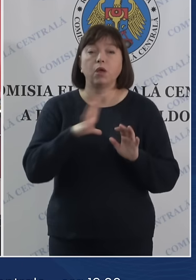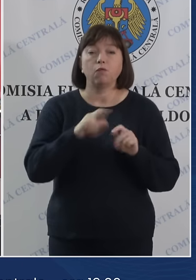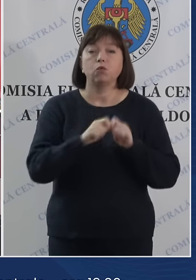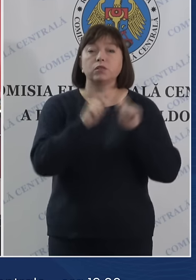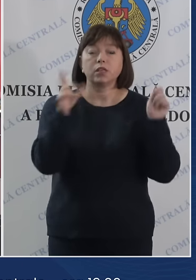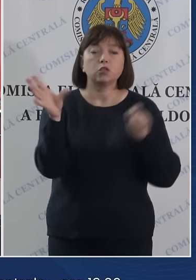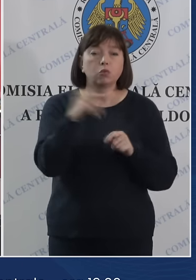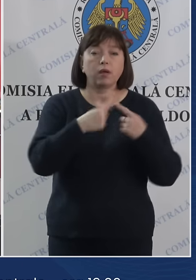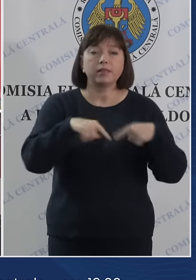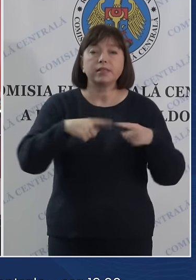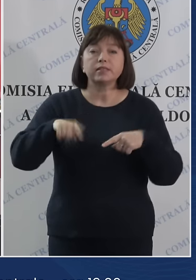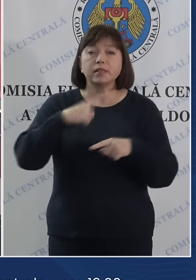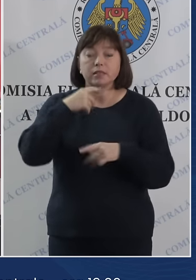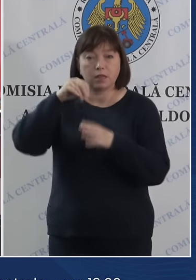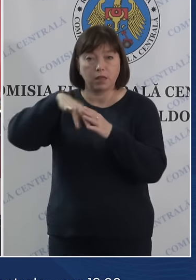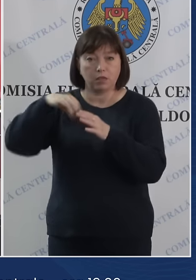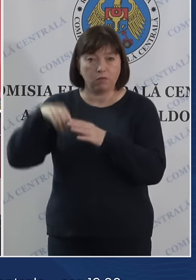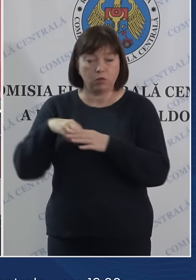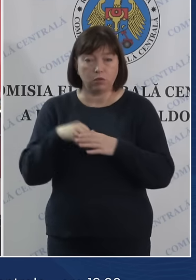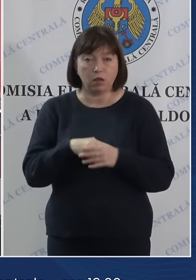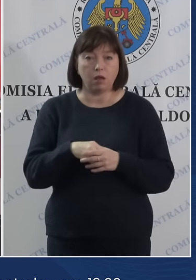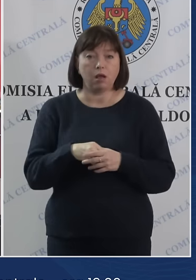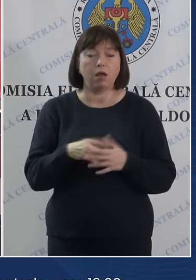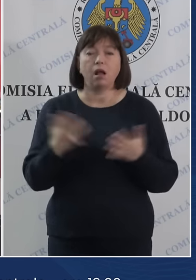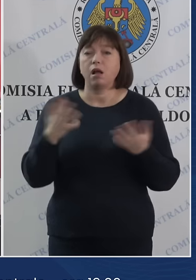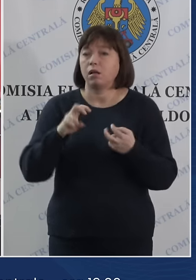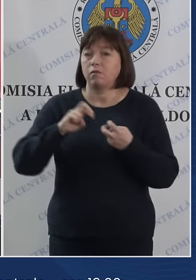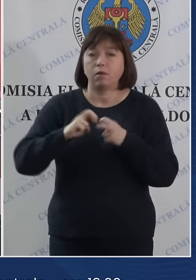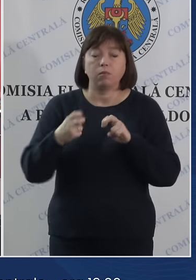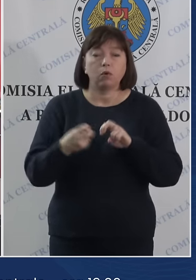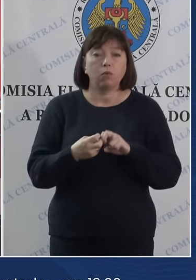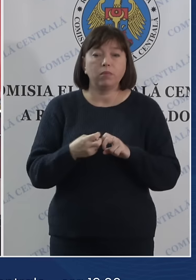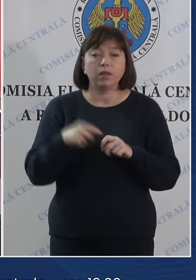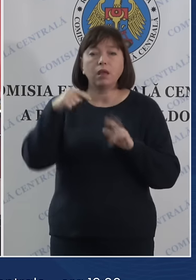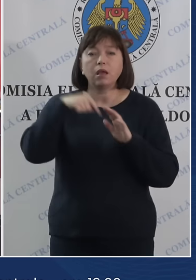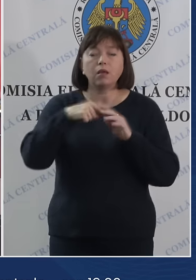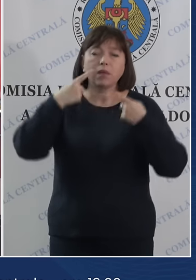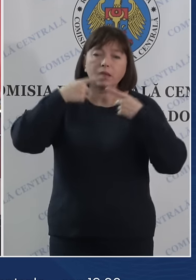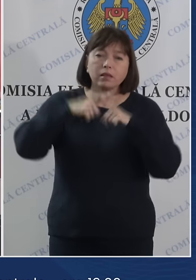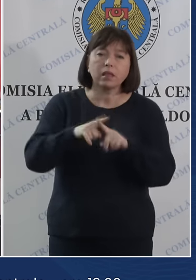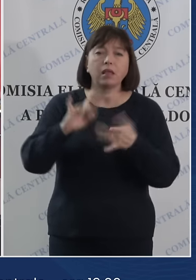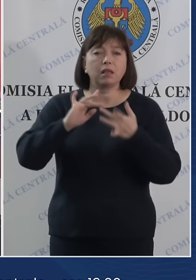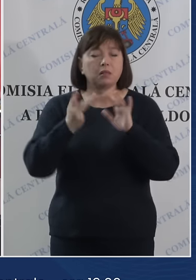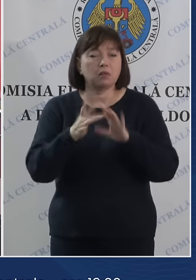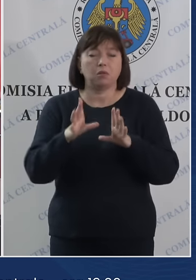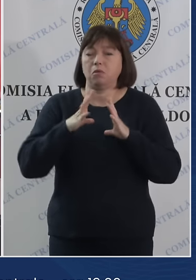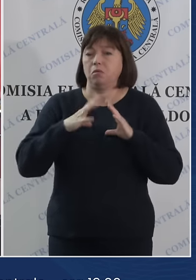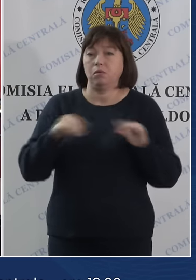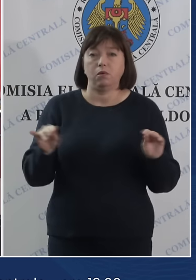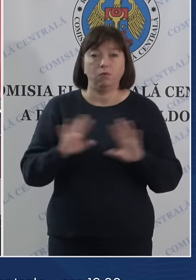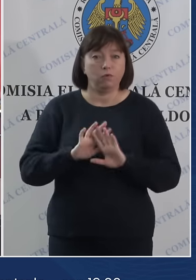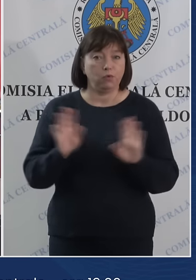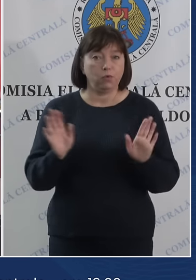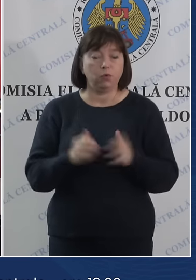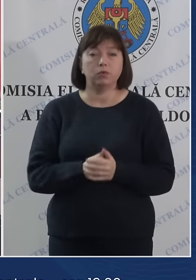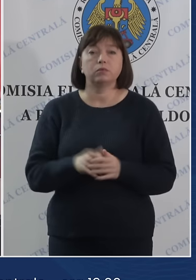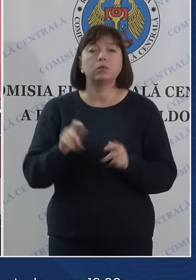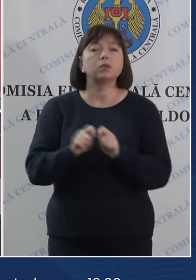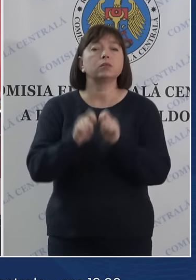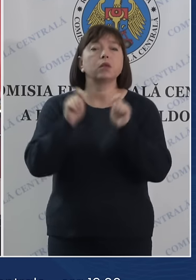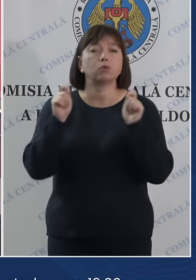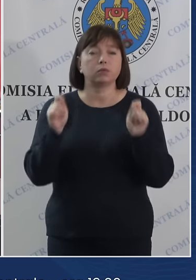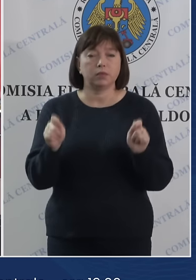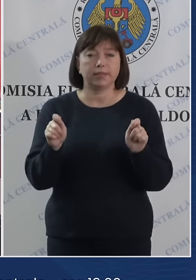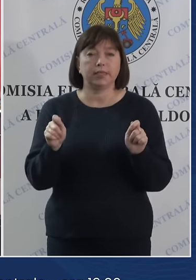toate secțiile de votare, pe careva probleme cu sistema sau cu internetul n-au fost, s-au deschis